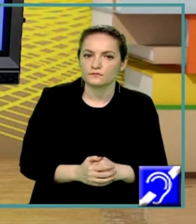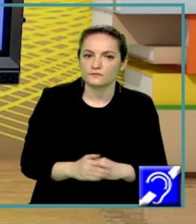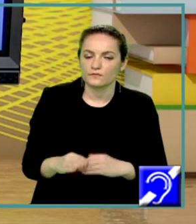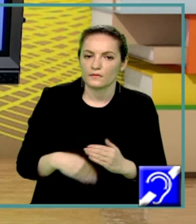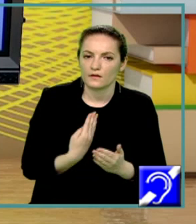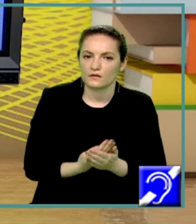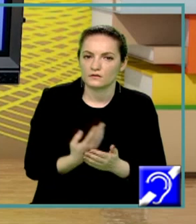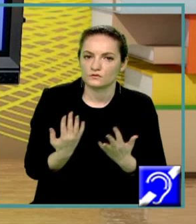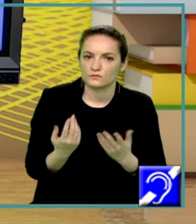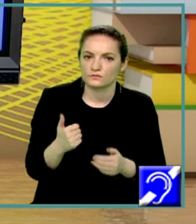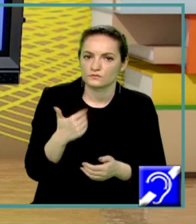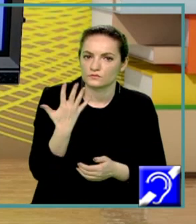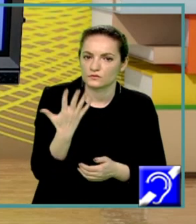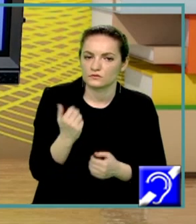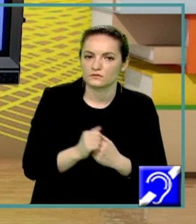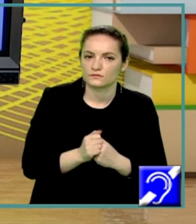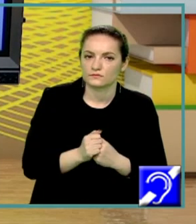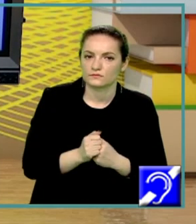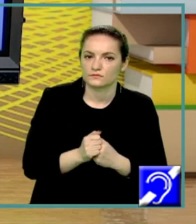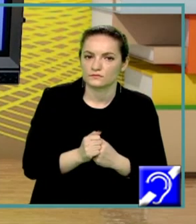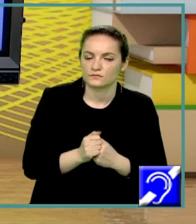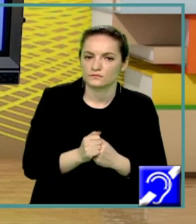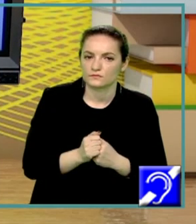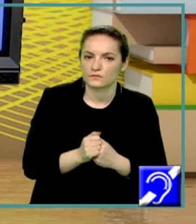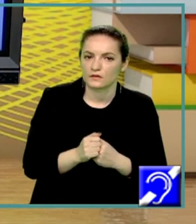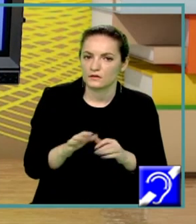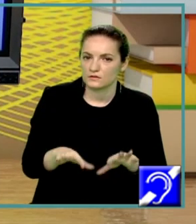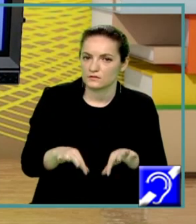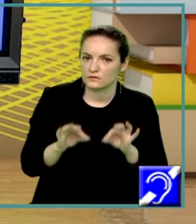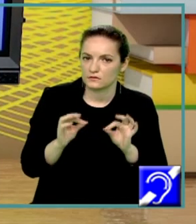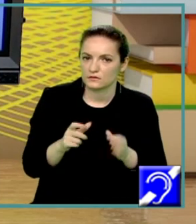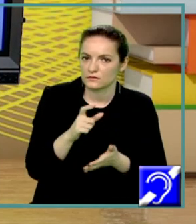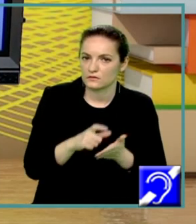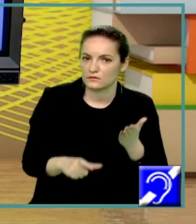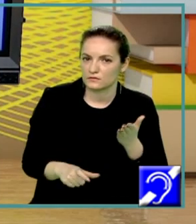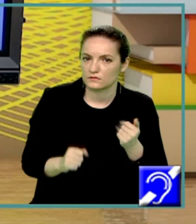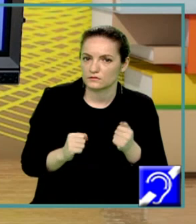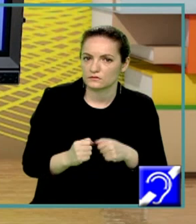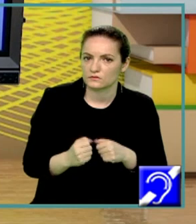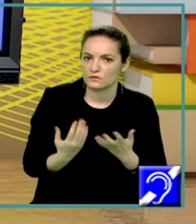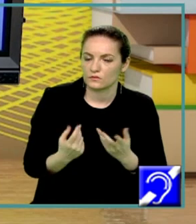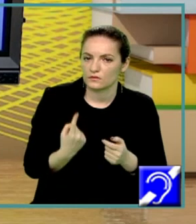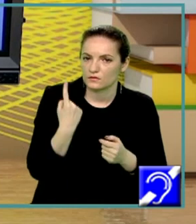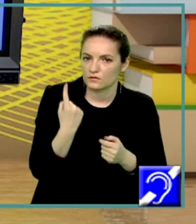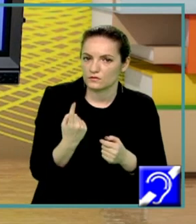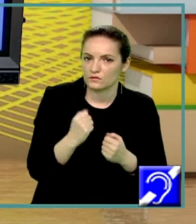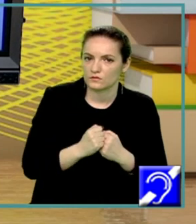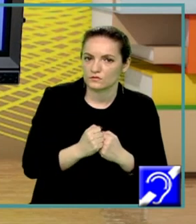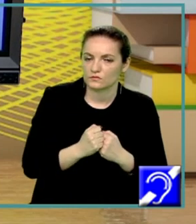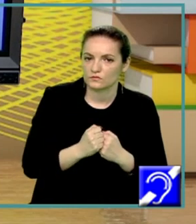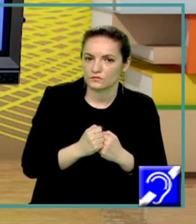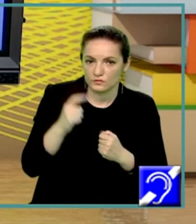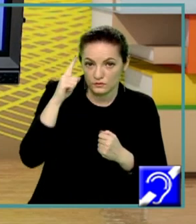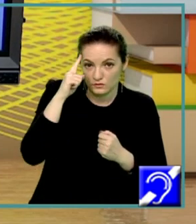Aplicația numărul 5 Aplicația a fost selectată din testul de antrenament numărul 1, specializarea științele